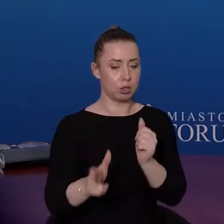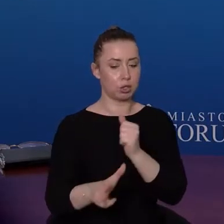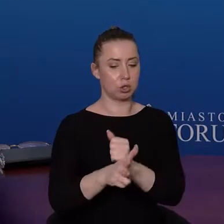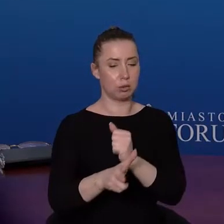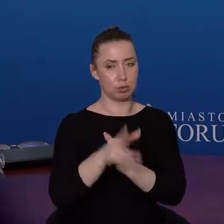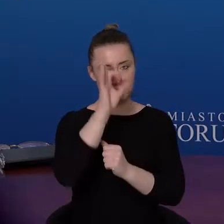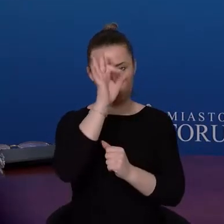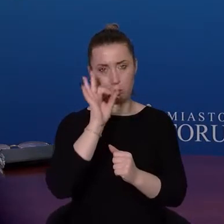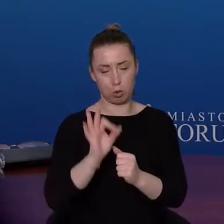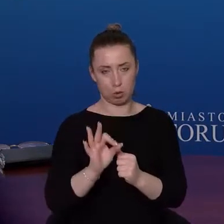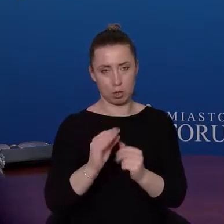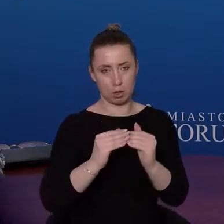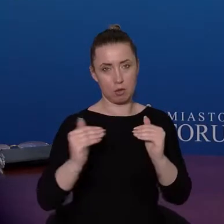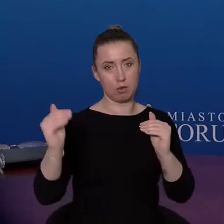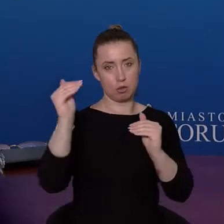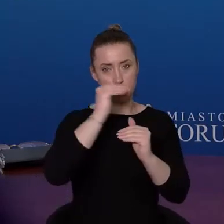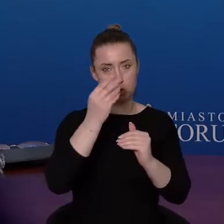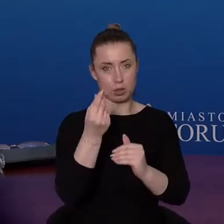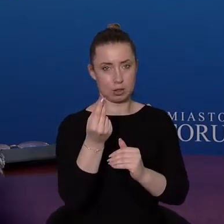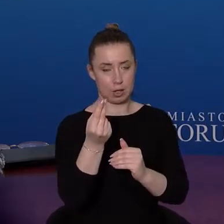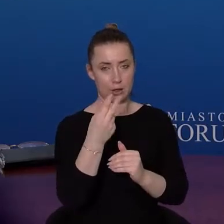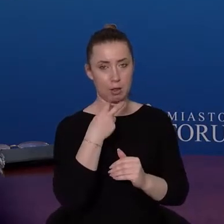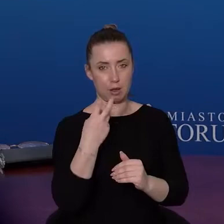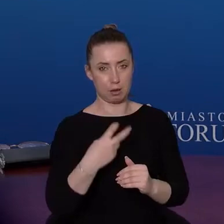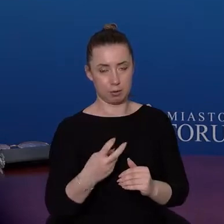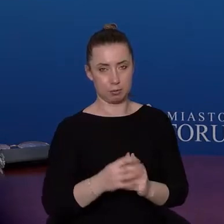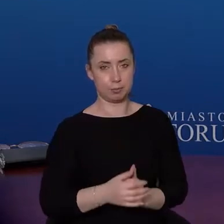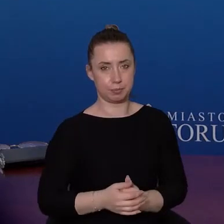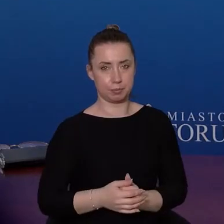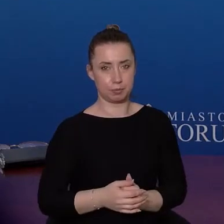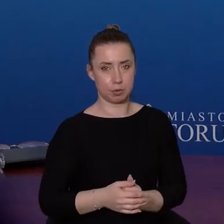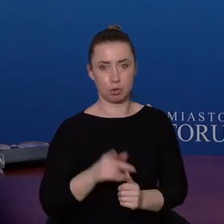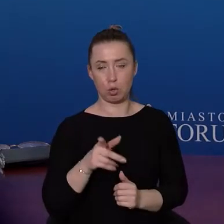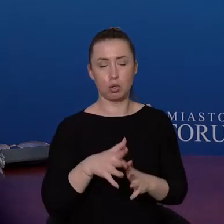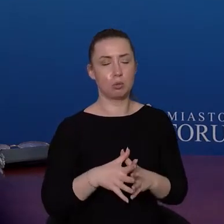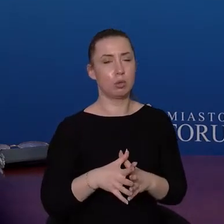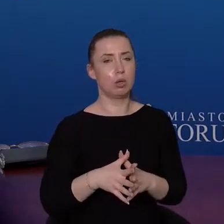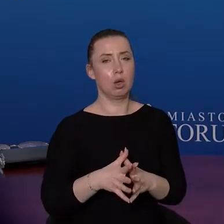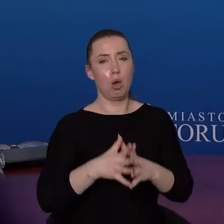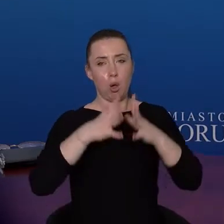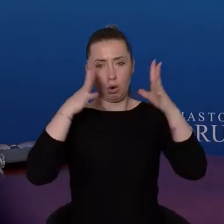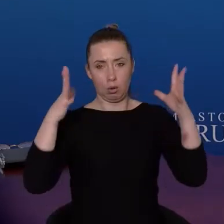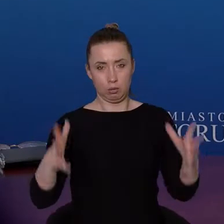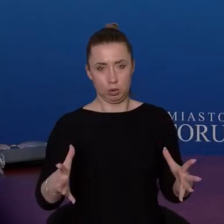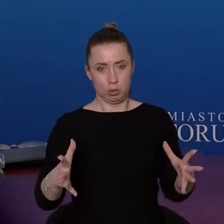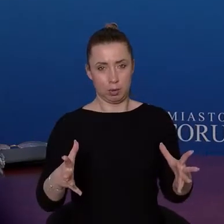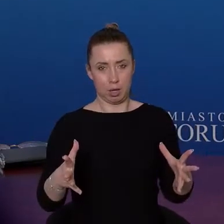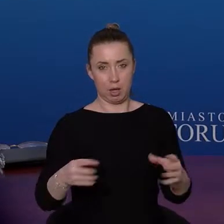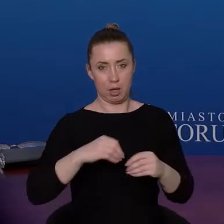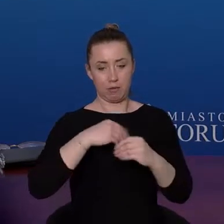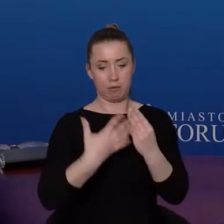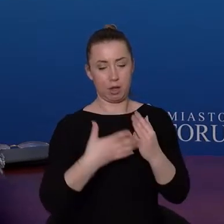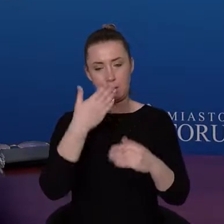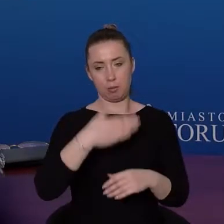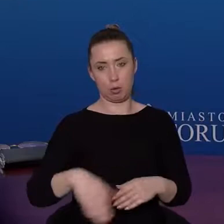wzrost cen energii elektrycznej. 70%. Są naprawdę olbrzymie, wielomilionowe